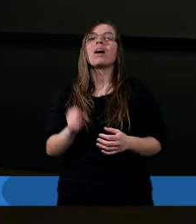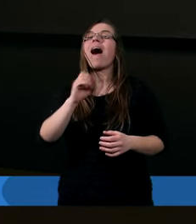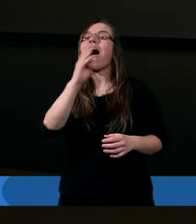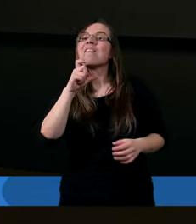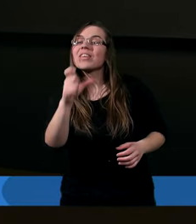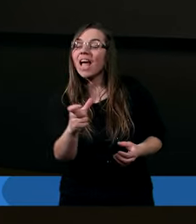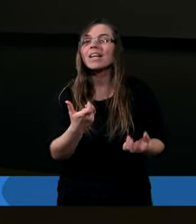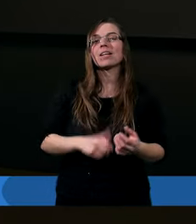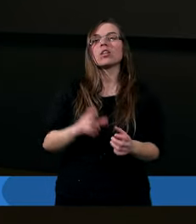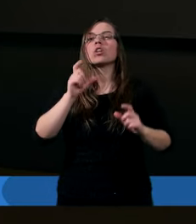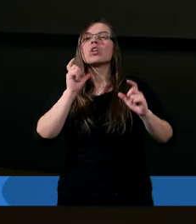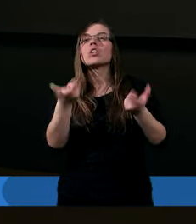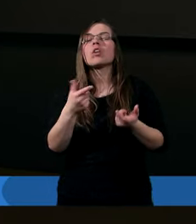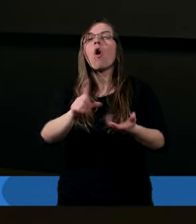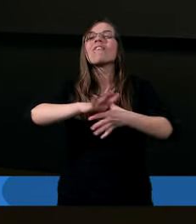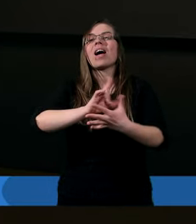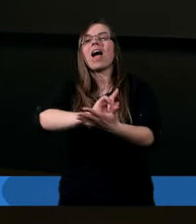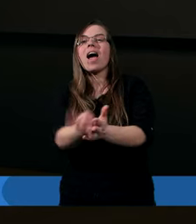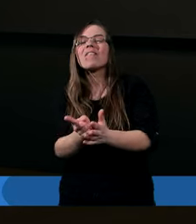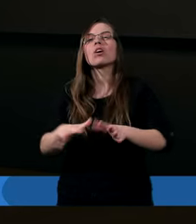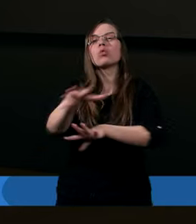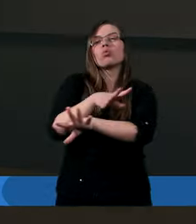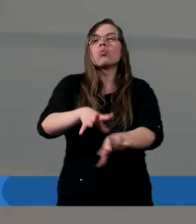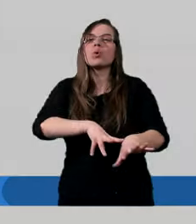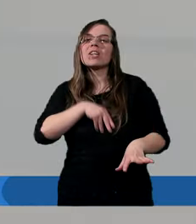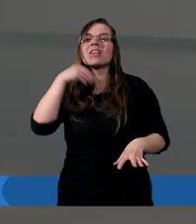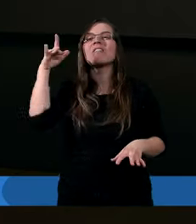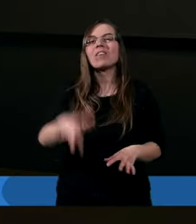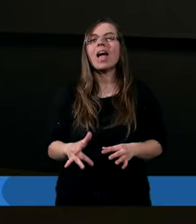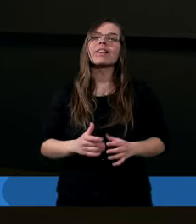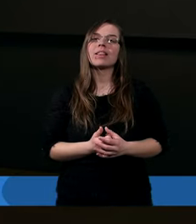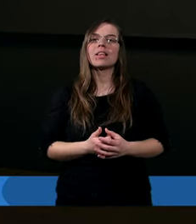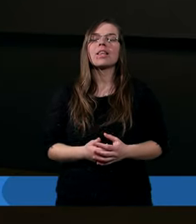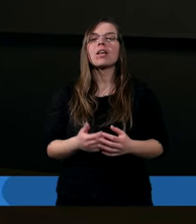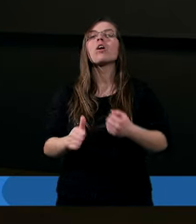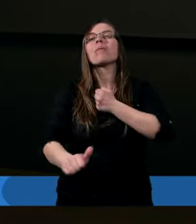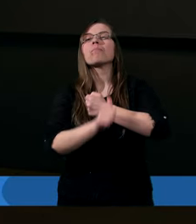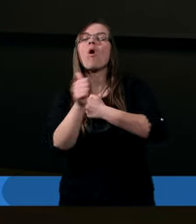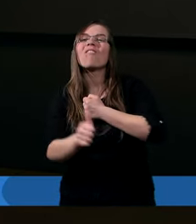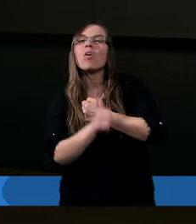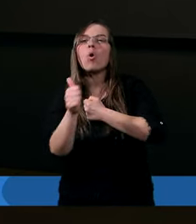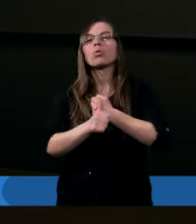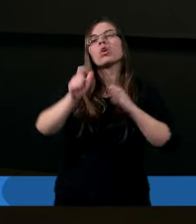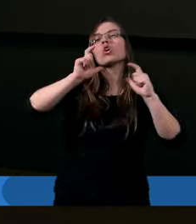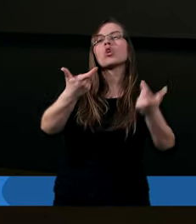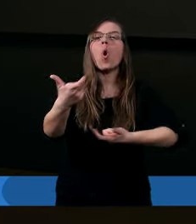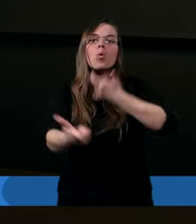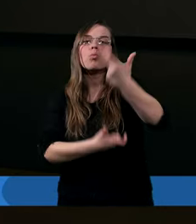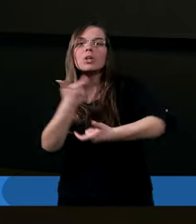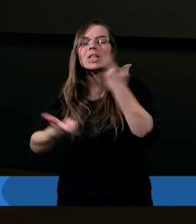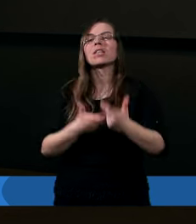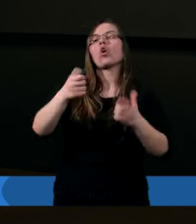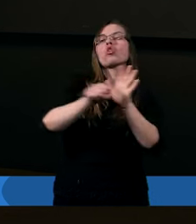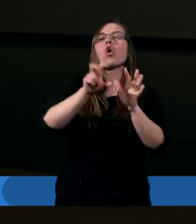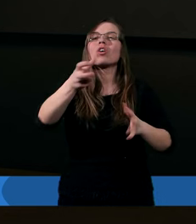co w efekcie Duch Święty spowoduje, co uczyni, do